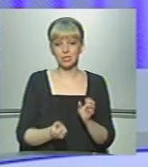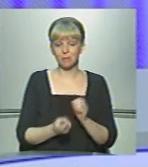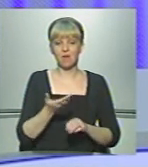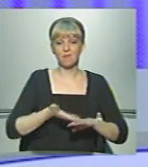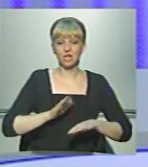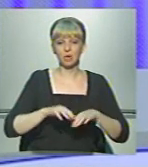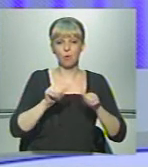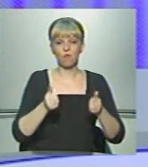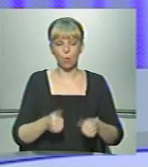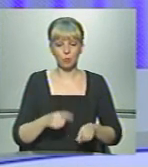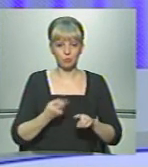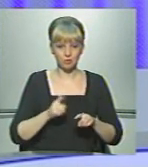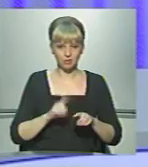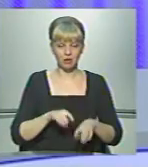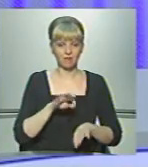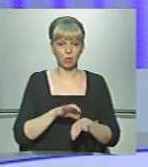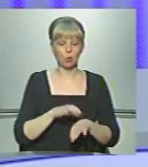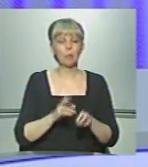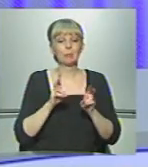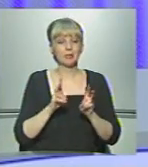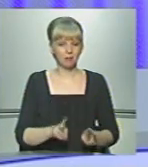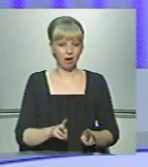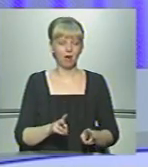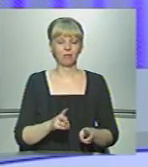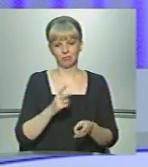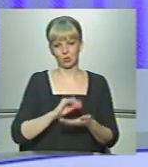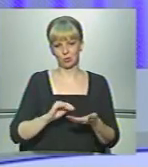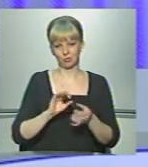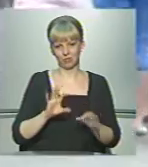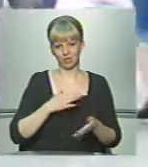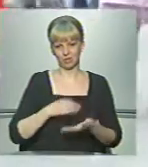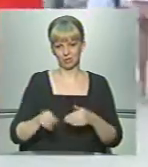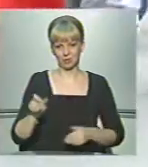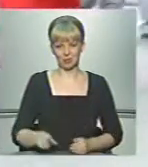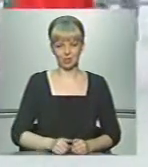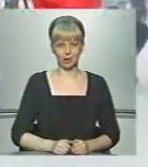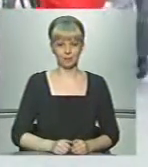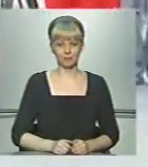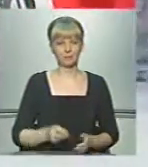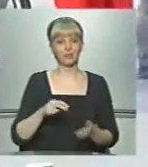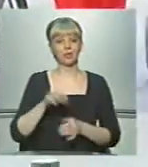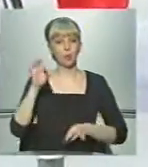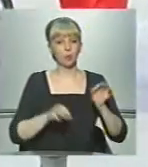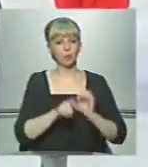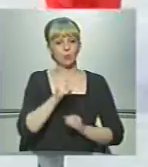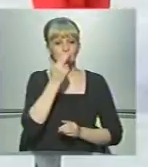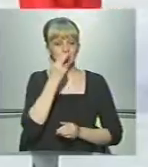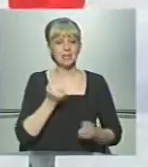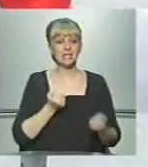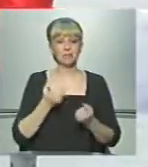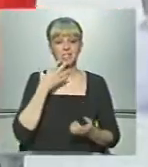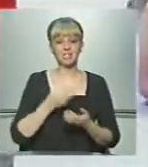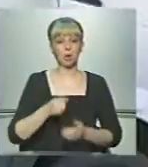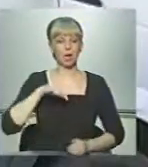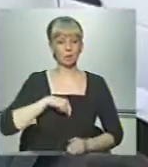важкими формами перебігу цих хвороб. Як саме, Марина Буличев розкаже. З настанням осені люди звикли зміцнювати